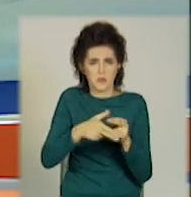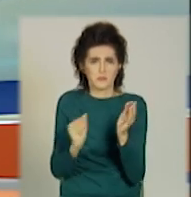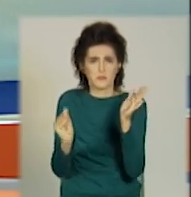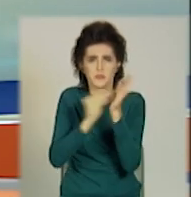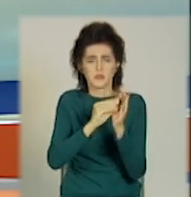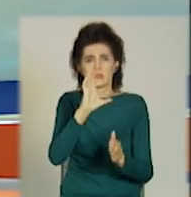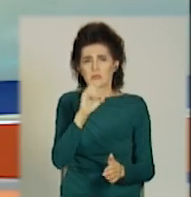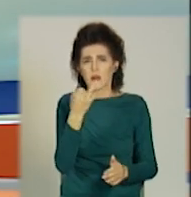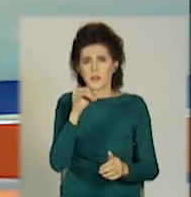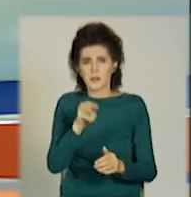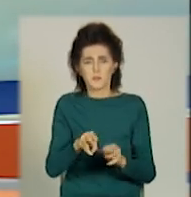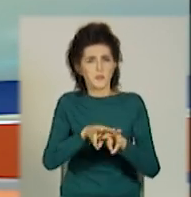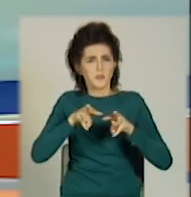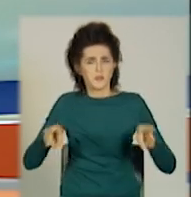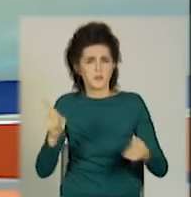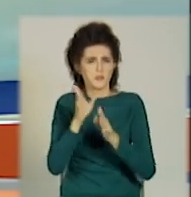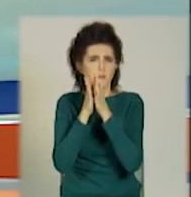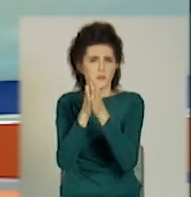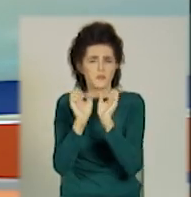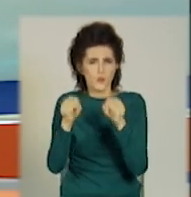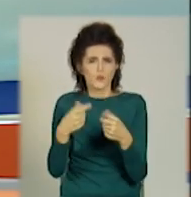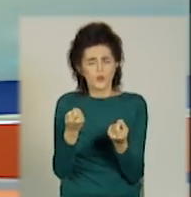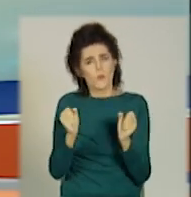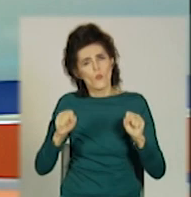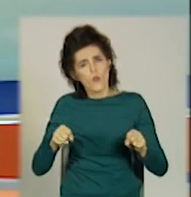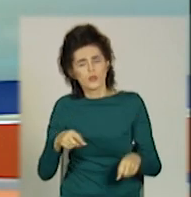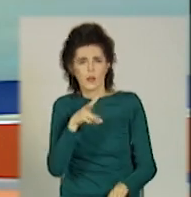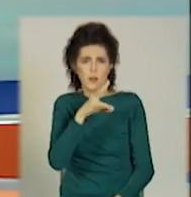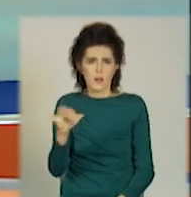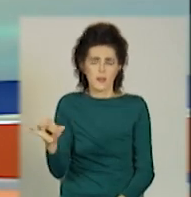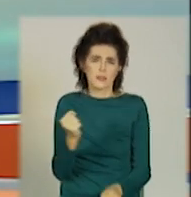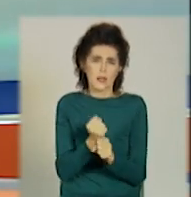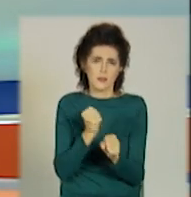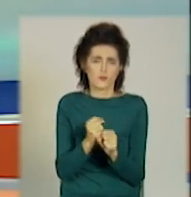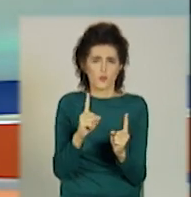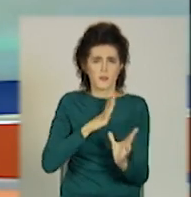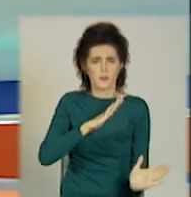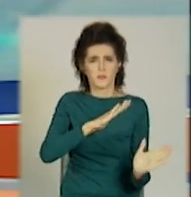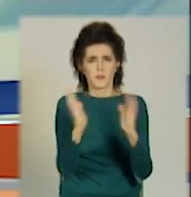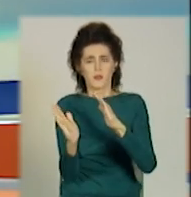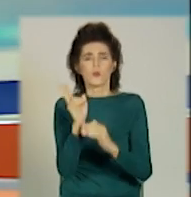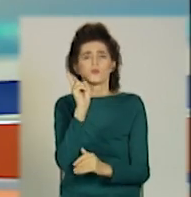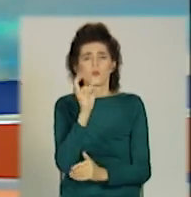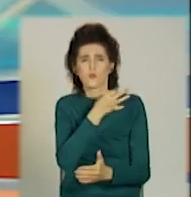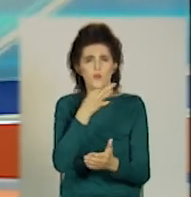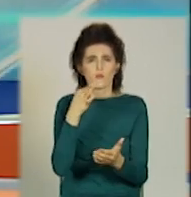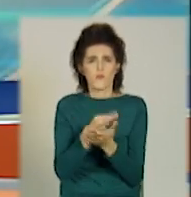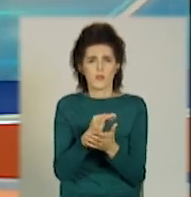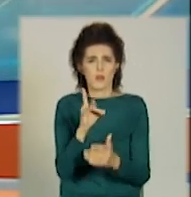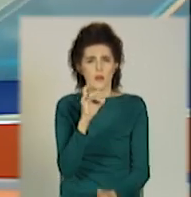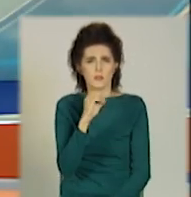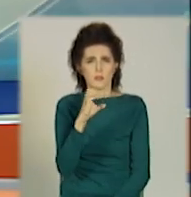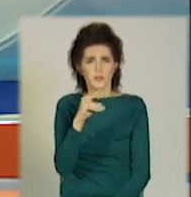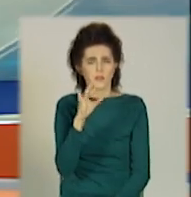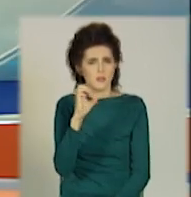електронних петицій президента. Тож, чи реально таке зробити, і від кого залежить розклад занять у